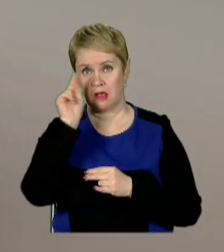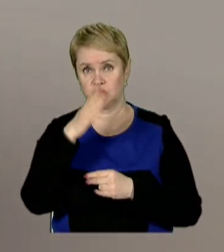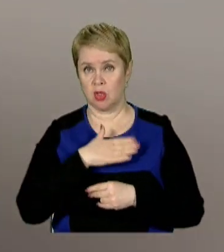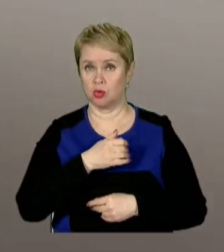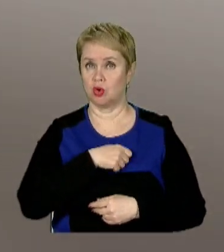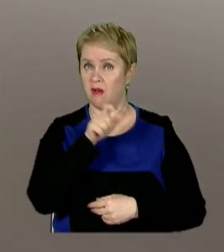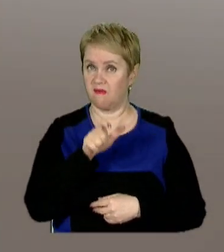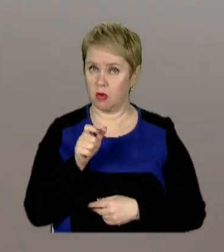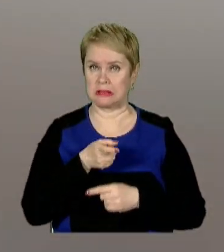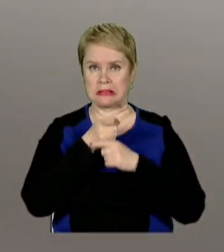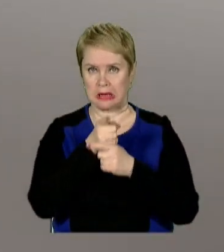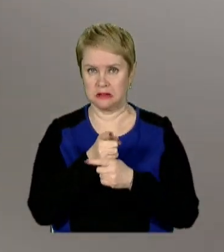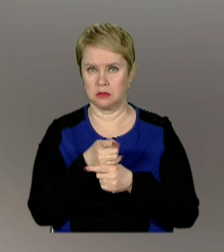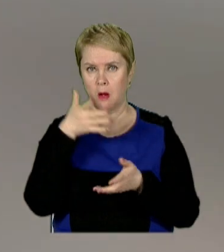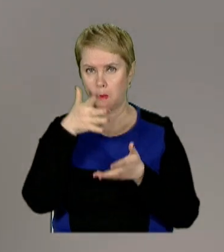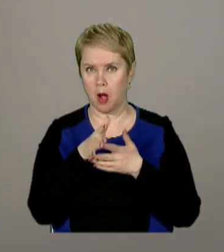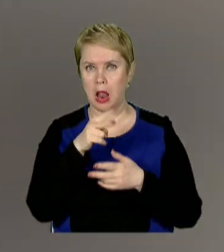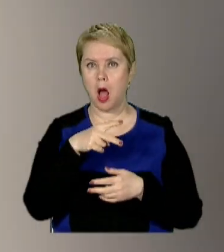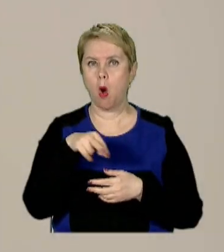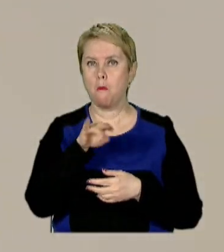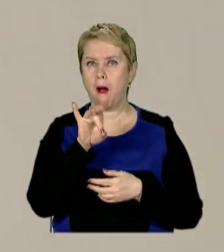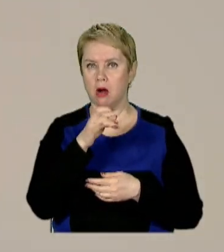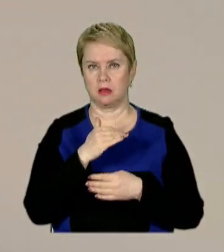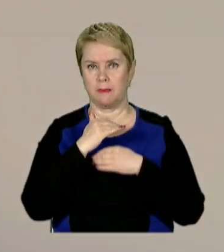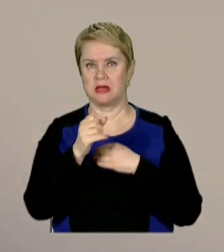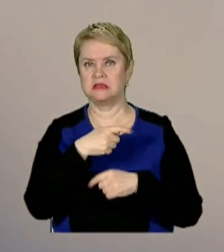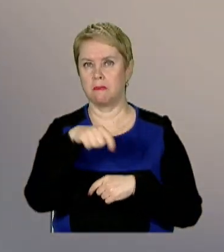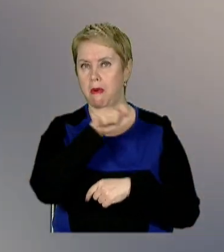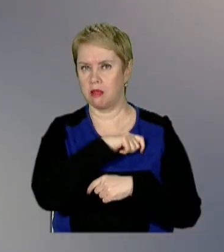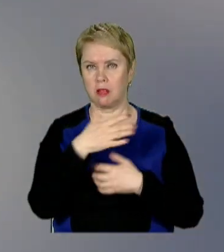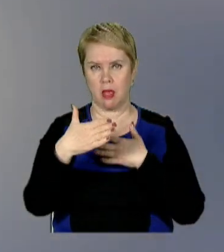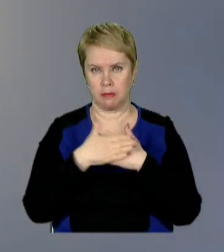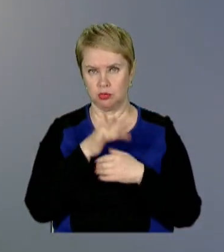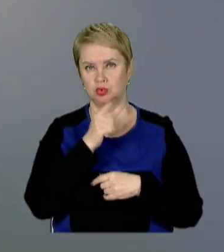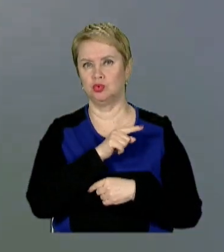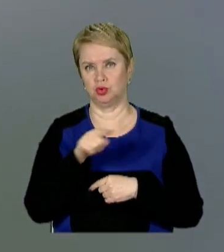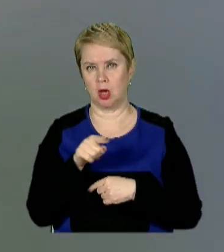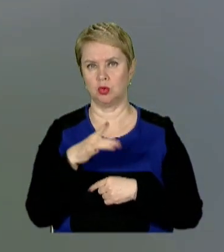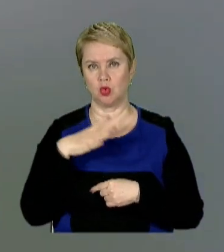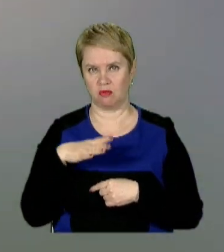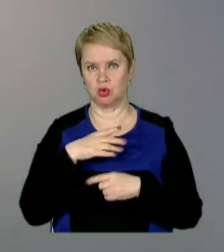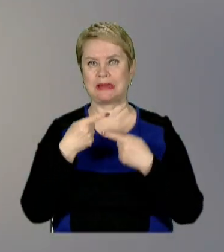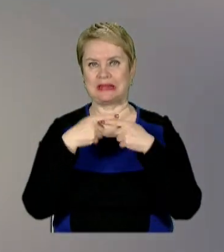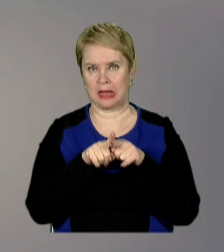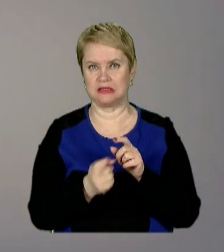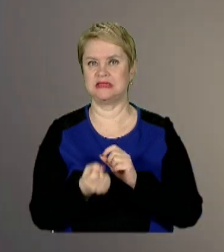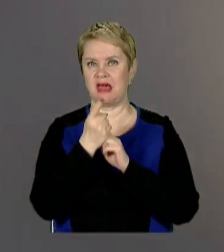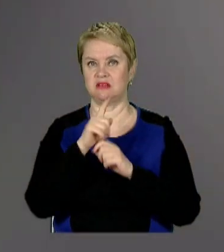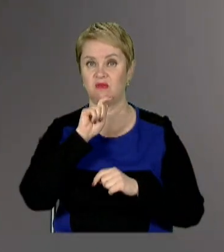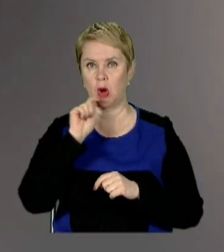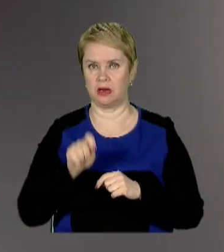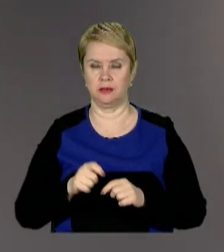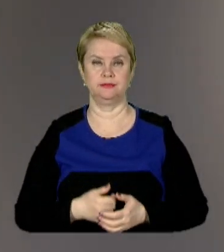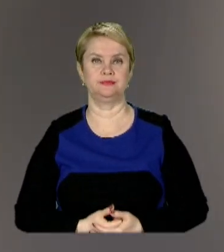наших воїнів. Танкісти опановують леопарди на полігоні в Іспанії. Найближчим часом довгоочікувана техніка з'явиться в